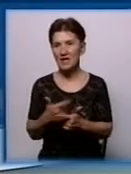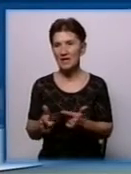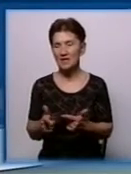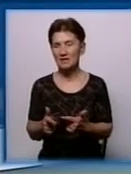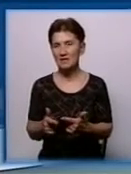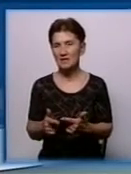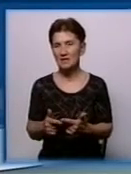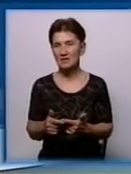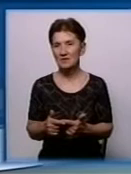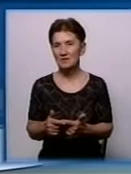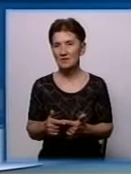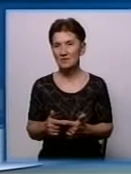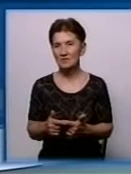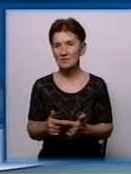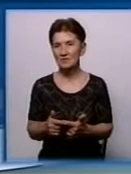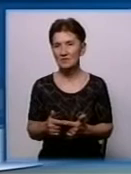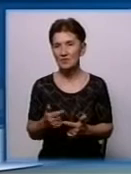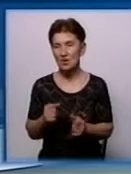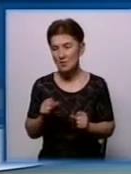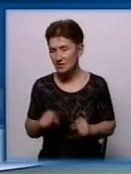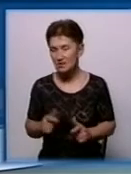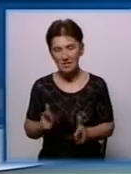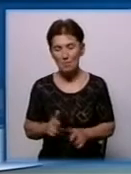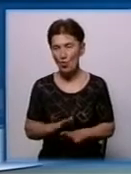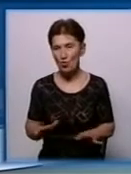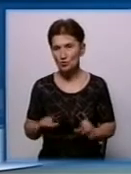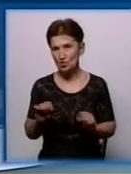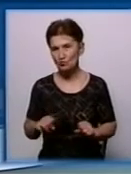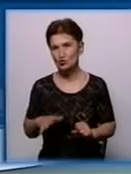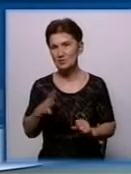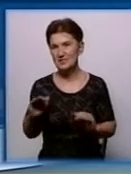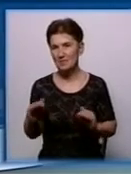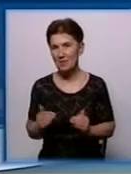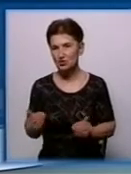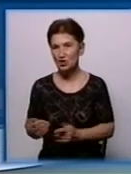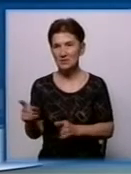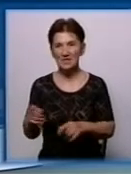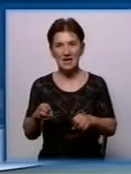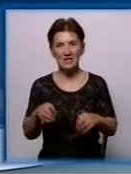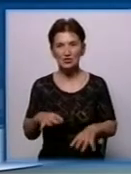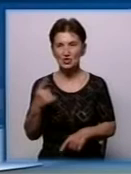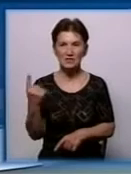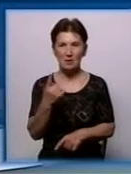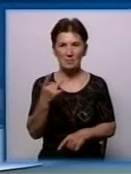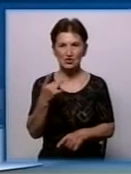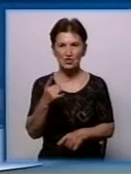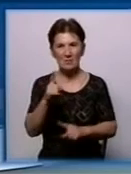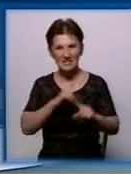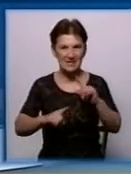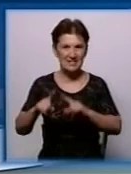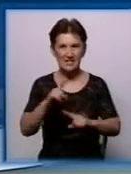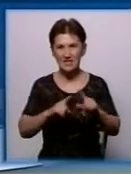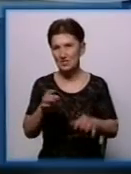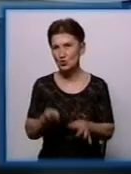значний, то ми не погоджуємося, вони його зменшують. Тобто це практично вирішується на першому засіданні суду. Оці терміни